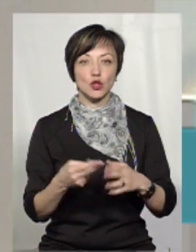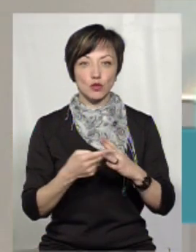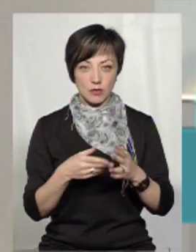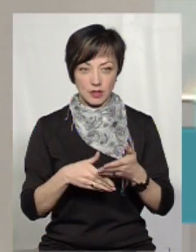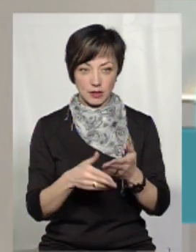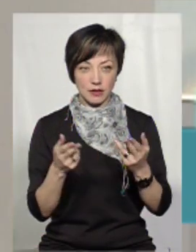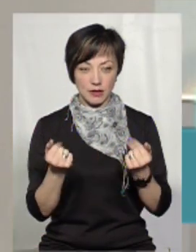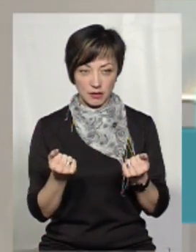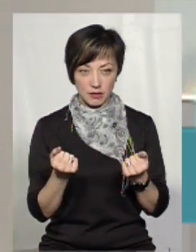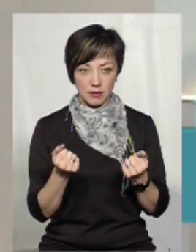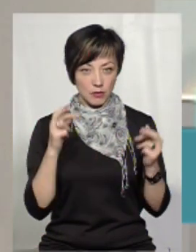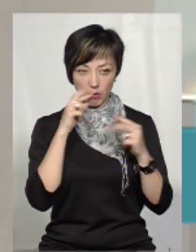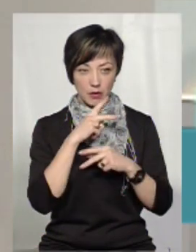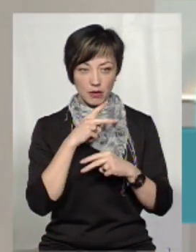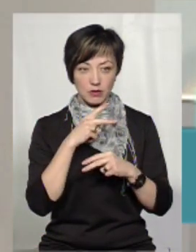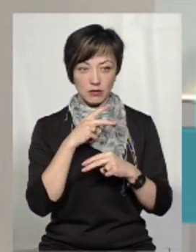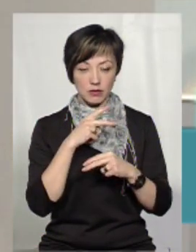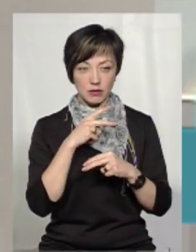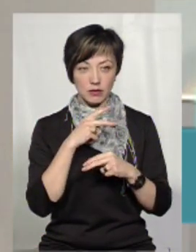субсидії, якщо я не подавився.